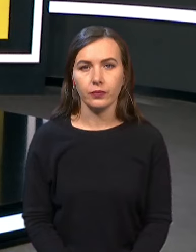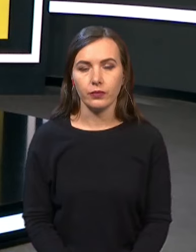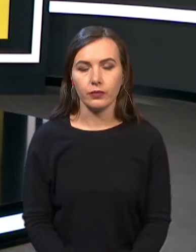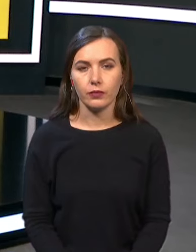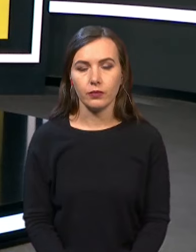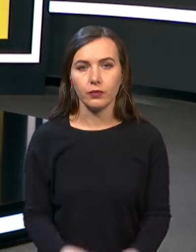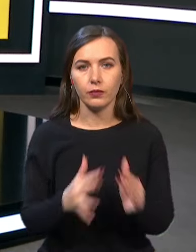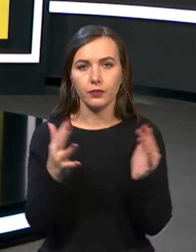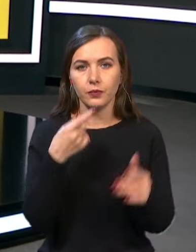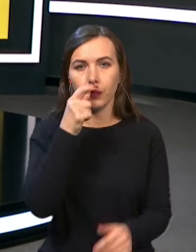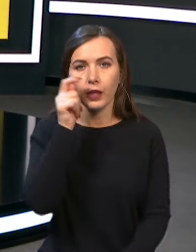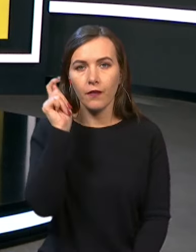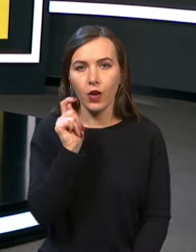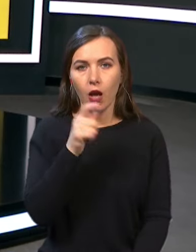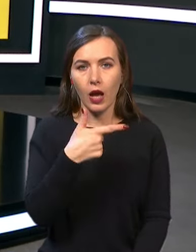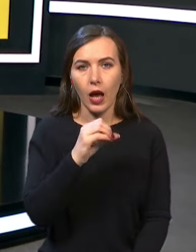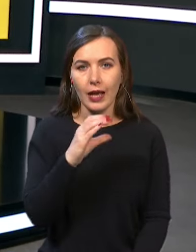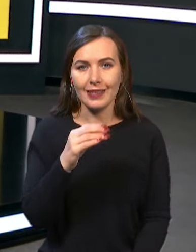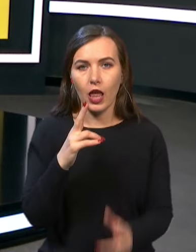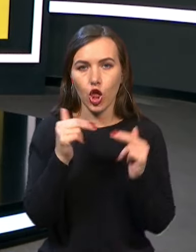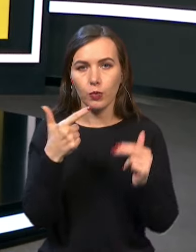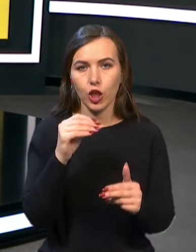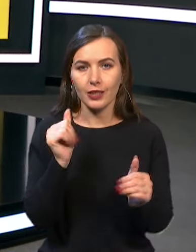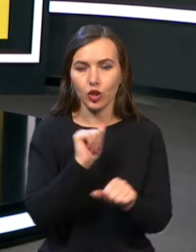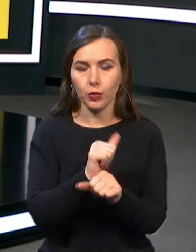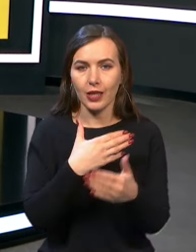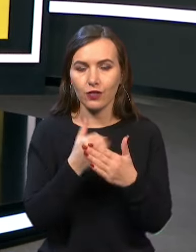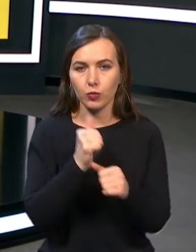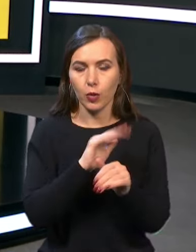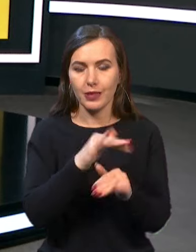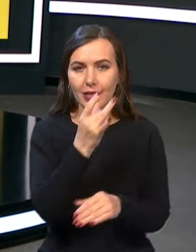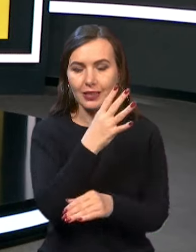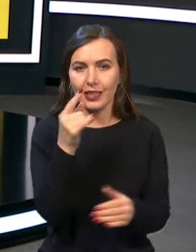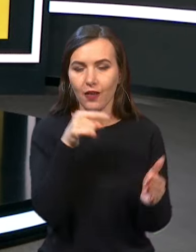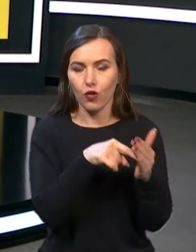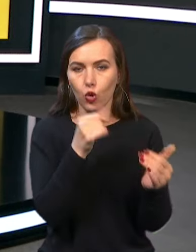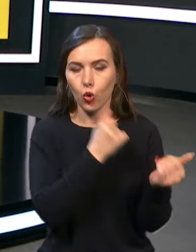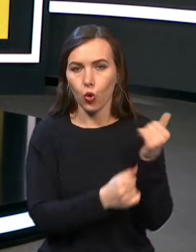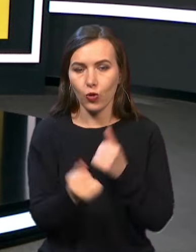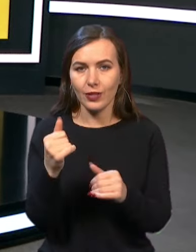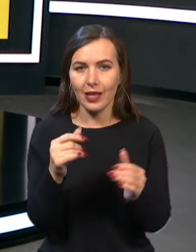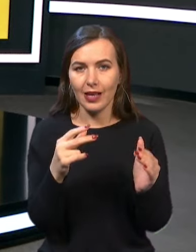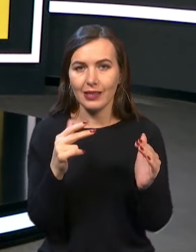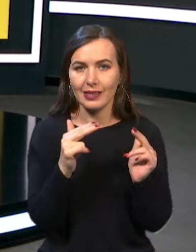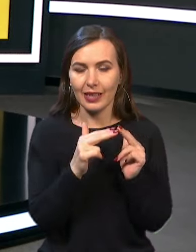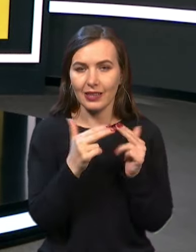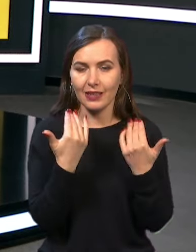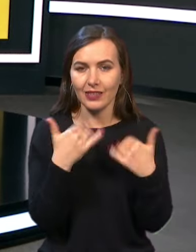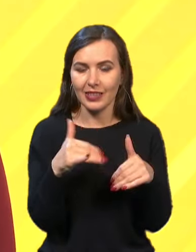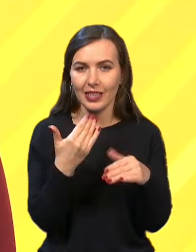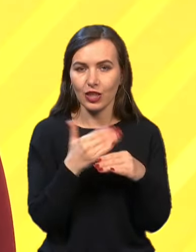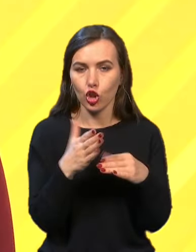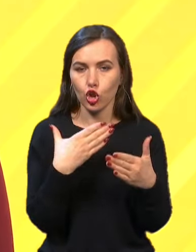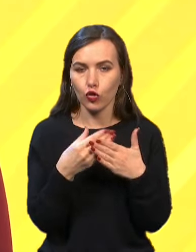Найбільша в Україні ГЕС Дніпро ГЕС зупинила свою роботу після ракетних влучань, станція втратила частину своїх генеруючих